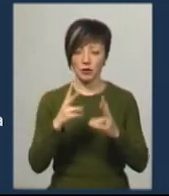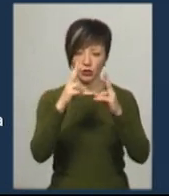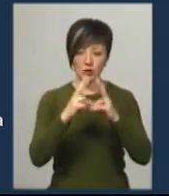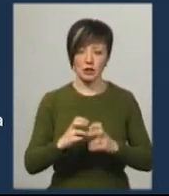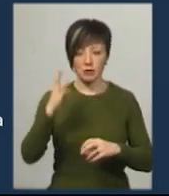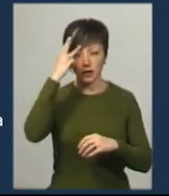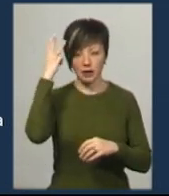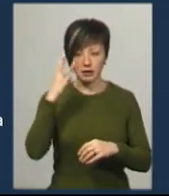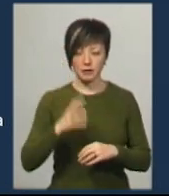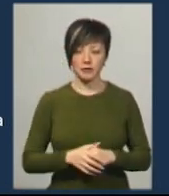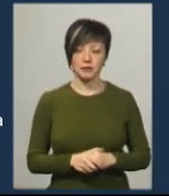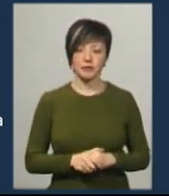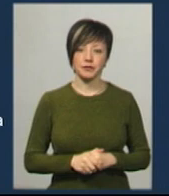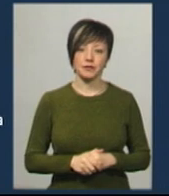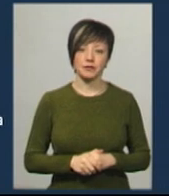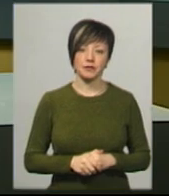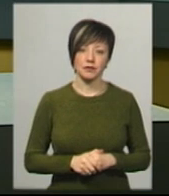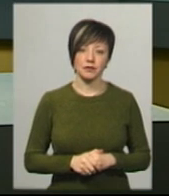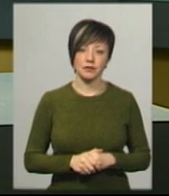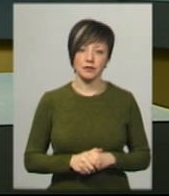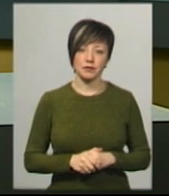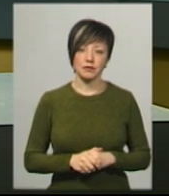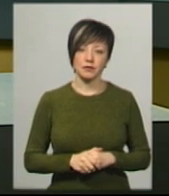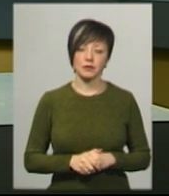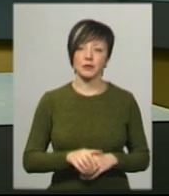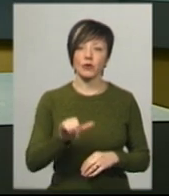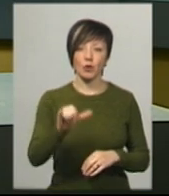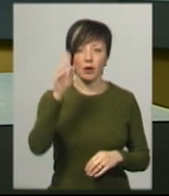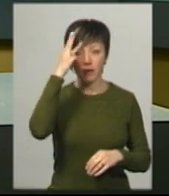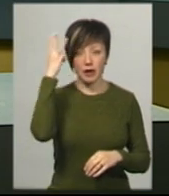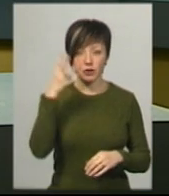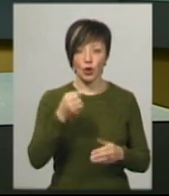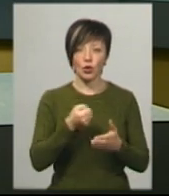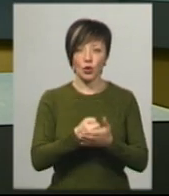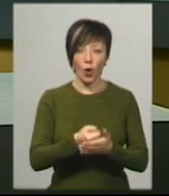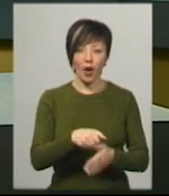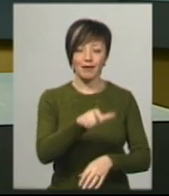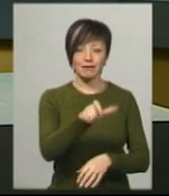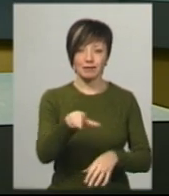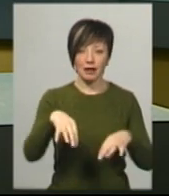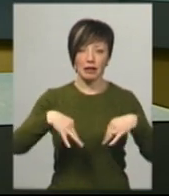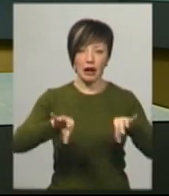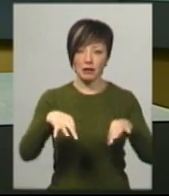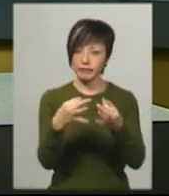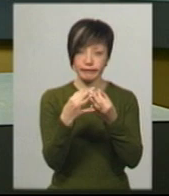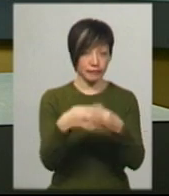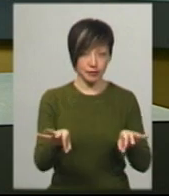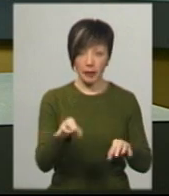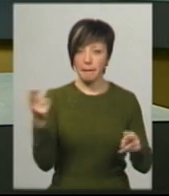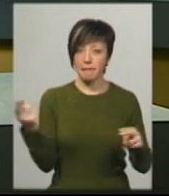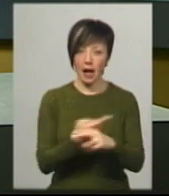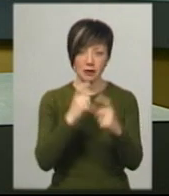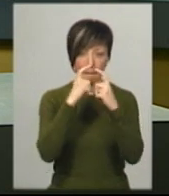проводити хмельницький спеціалізованій лабораторії. У Хмельницькому догромадського транспорту не пускатимуть пасажирів без